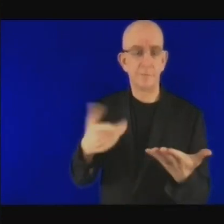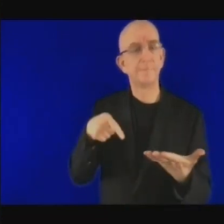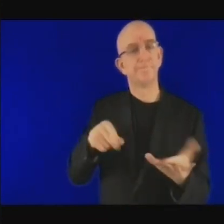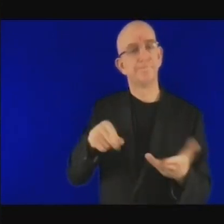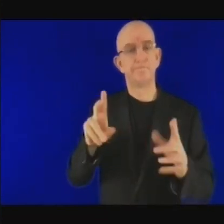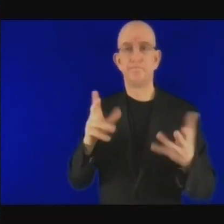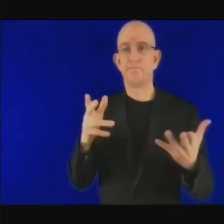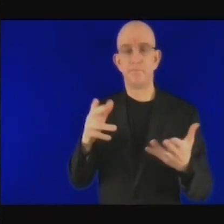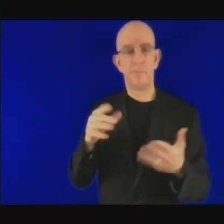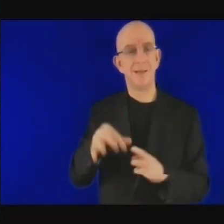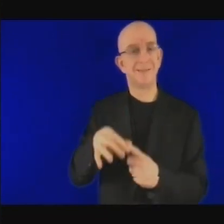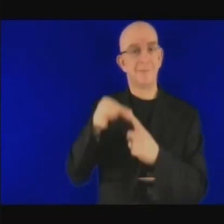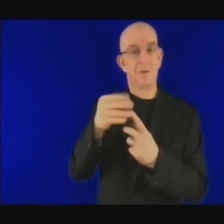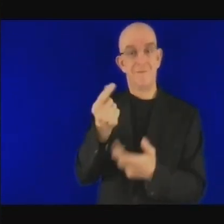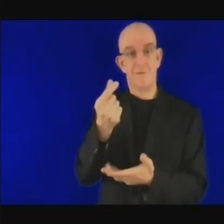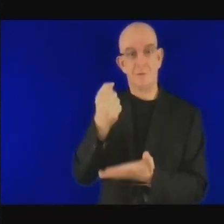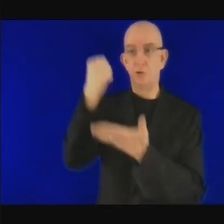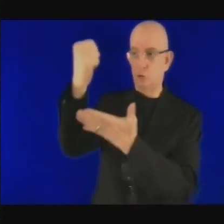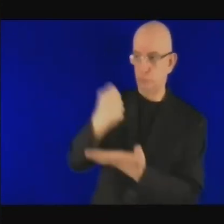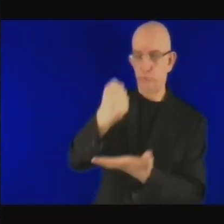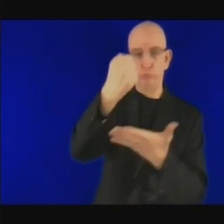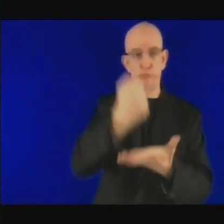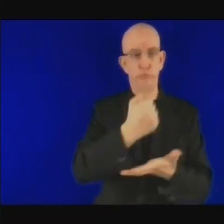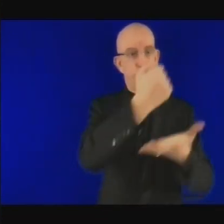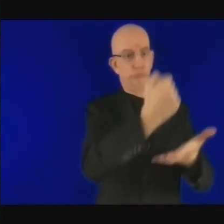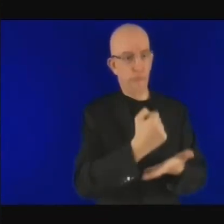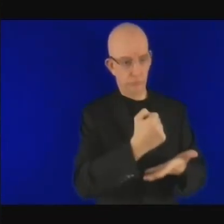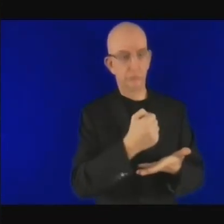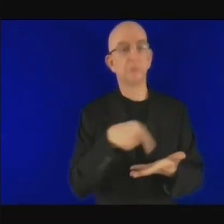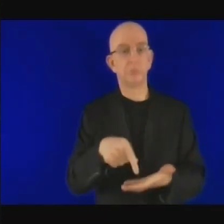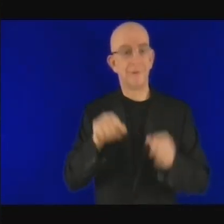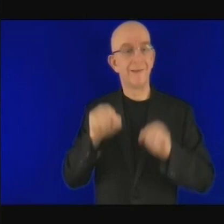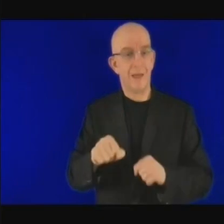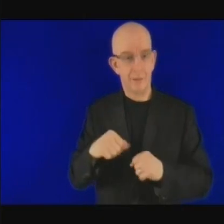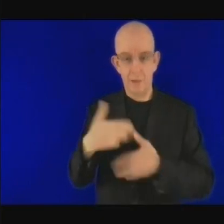pour financer les projets d'énergie renouvelable en Afrique.